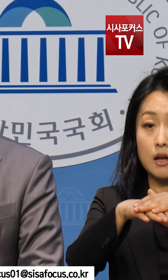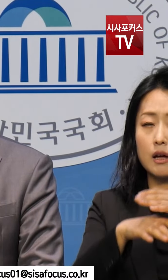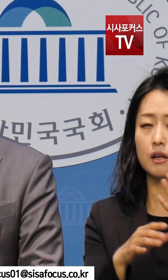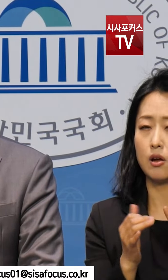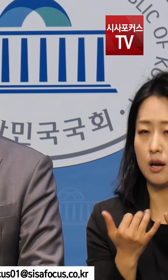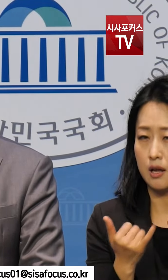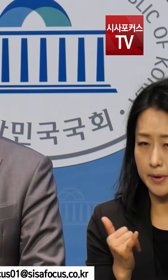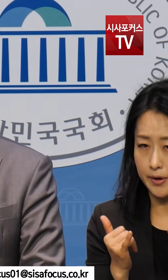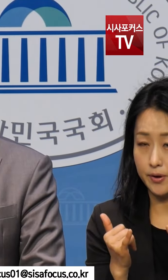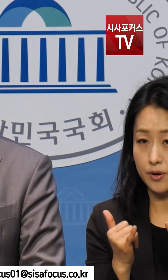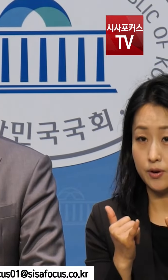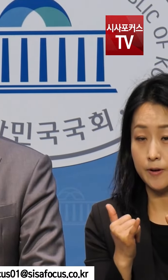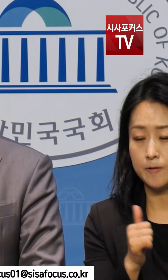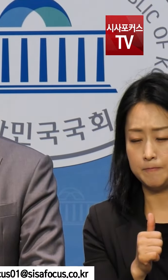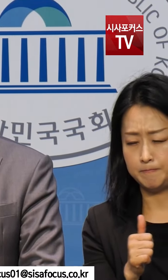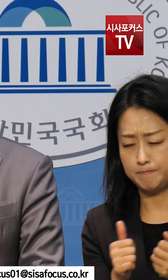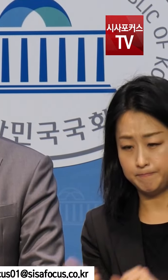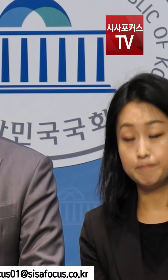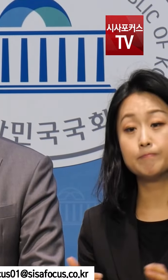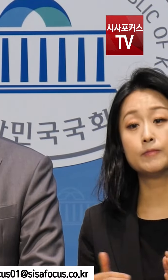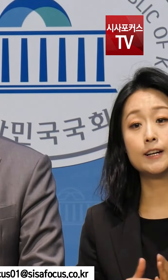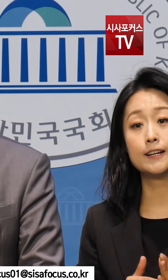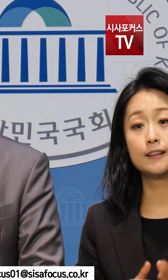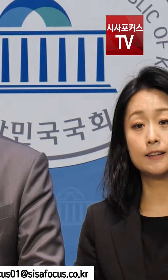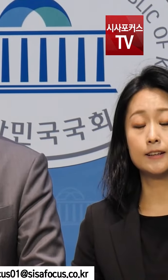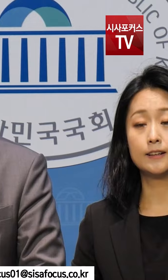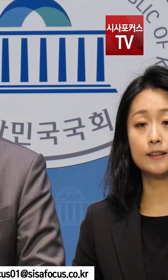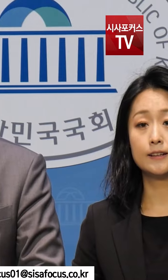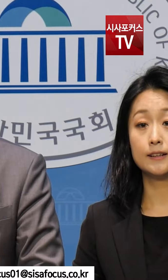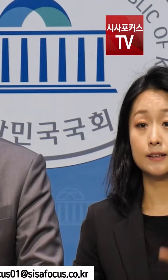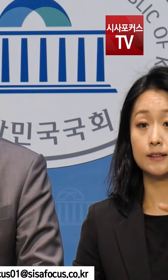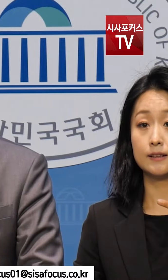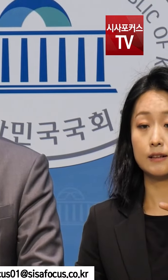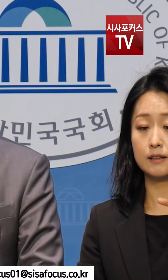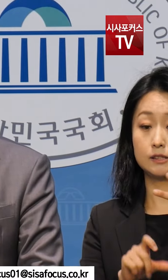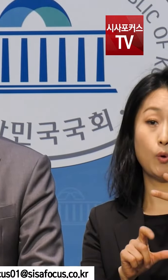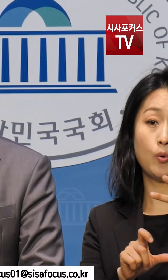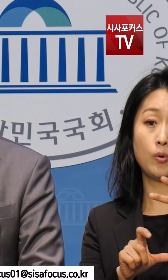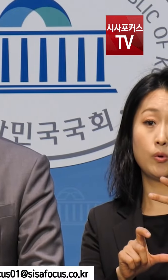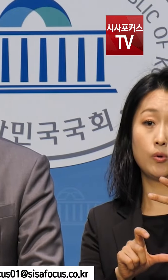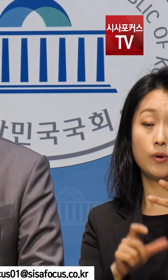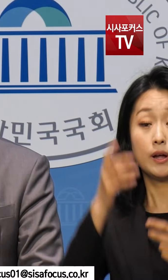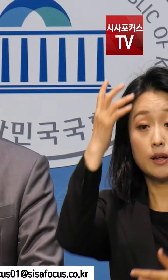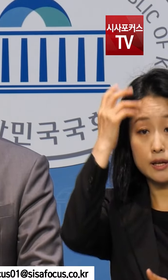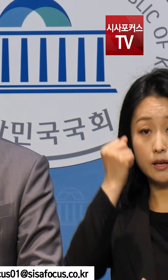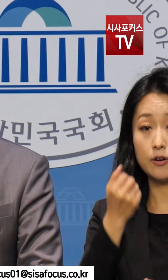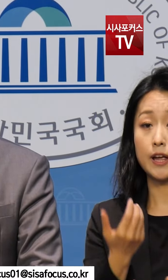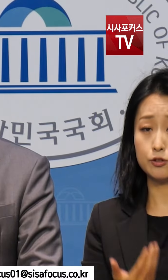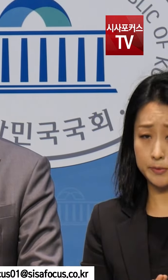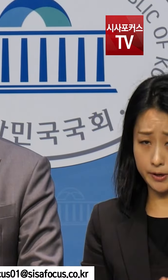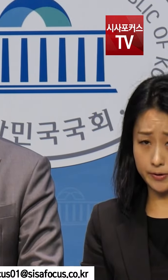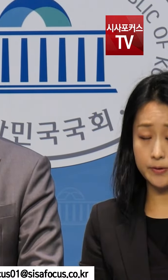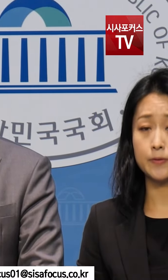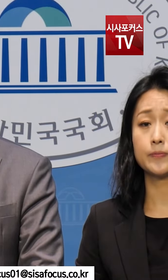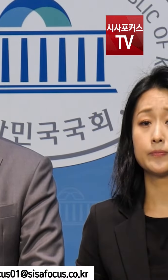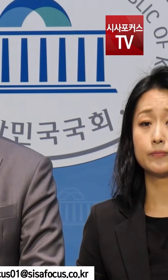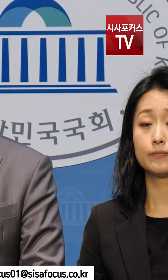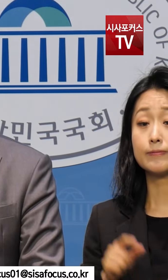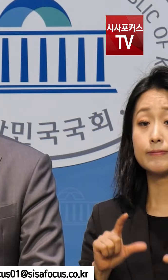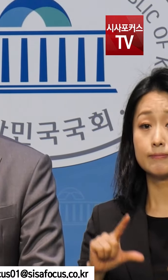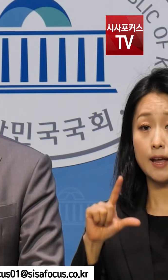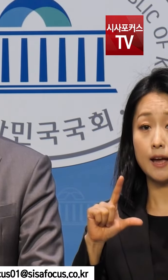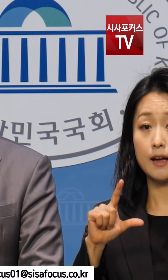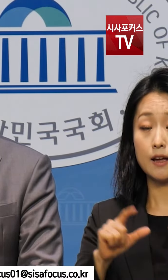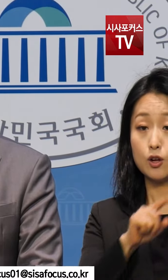고귀한 생명이 쓰러졌습니다. 7월 15일을 기억해 주십시오. 그날은